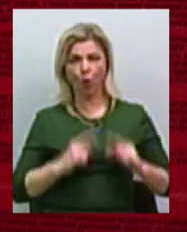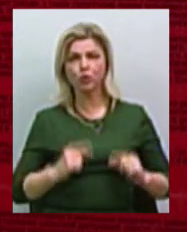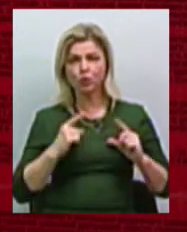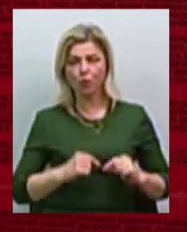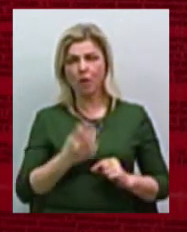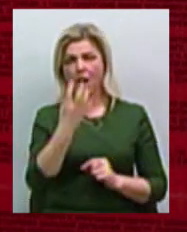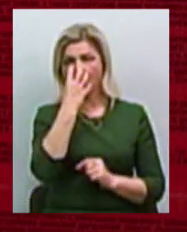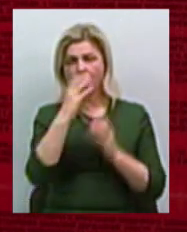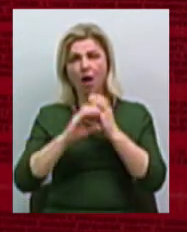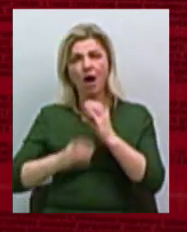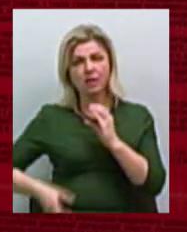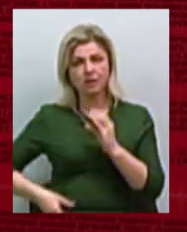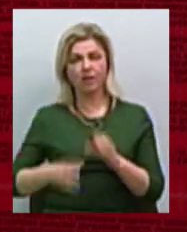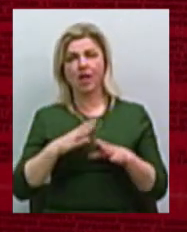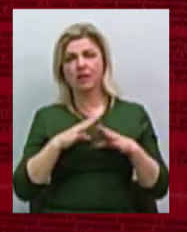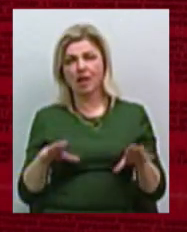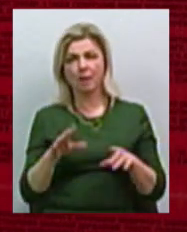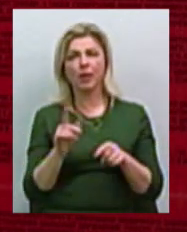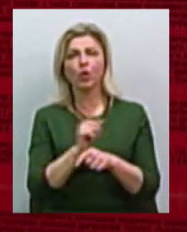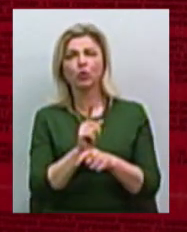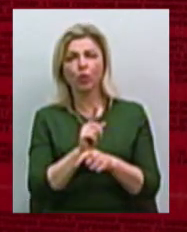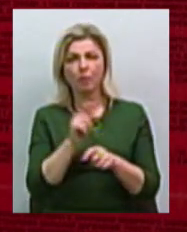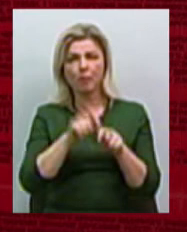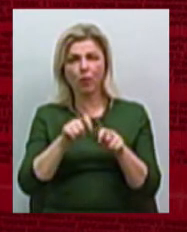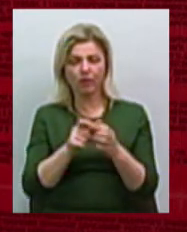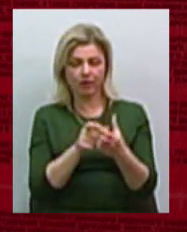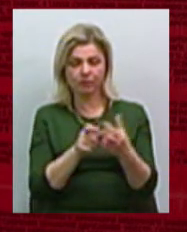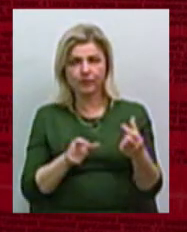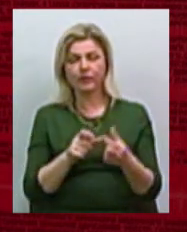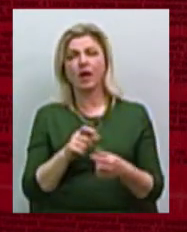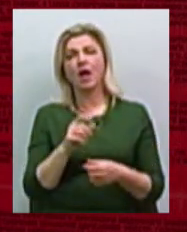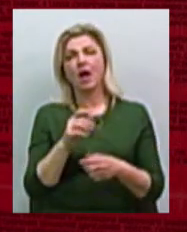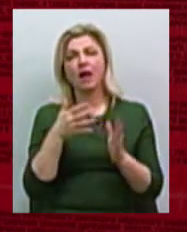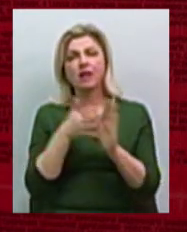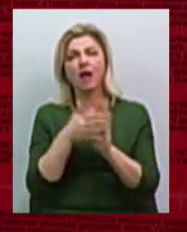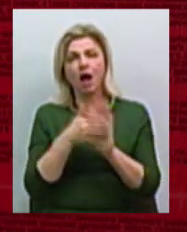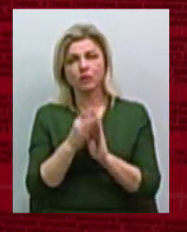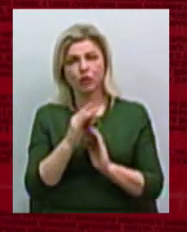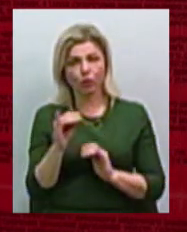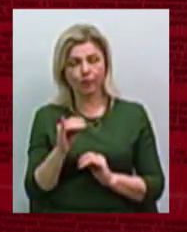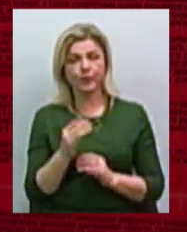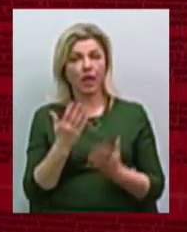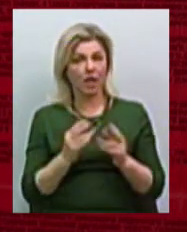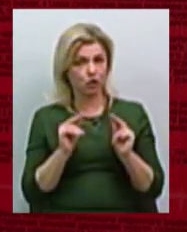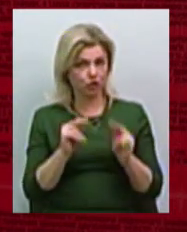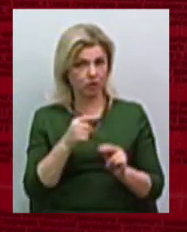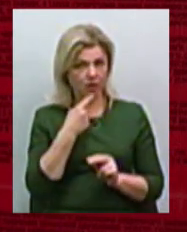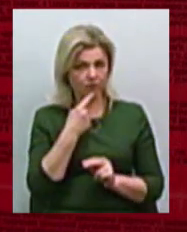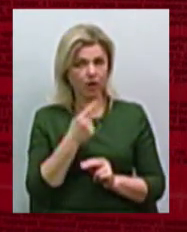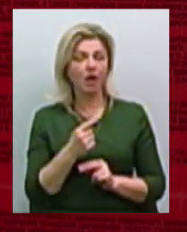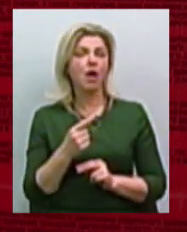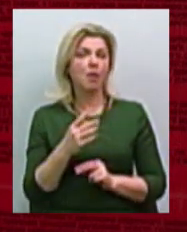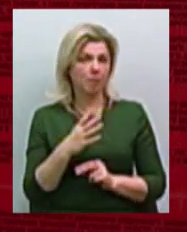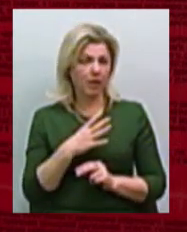протигазів, не було приладів дозиметричного контролю, якщо говорити чесно. Потім же воно з'явилося, ну і була політика така,